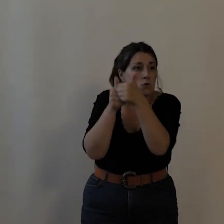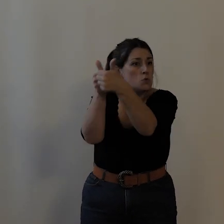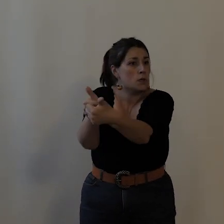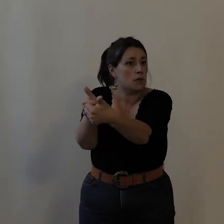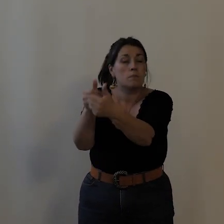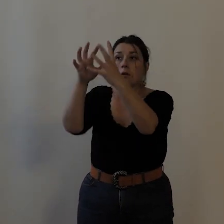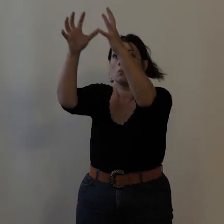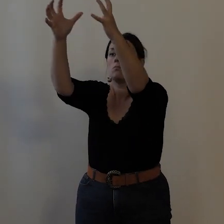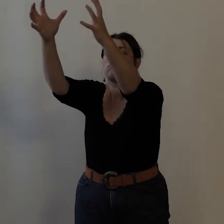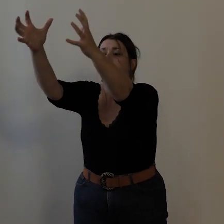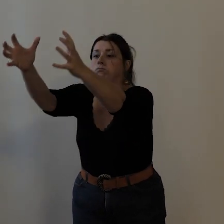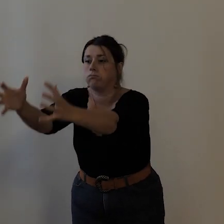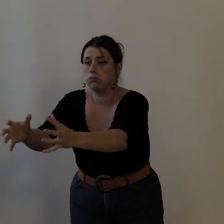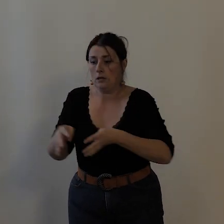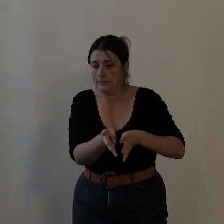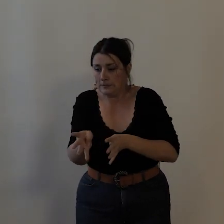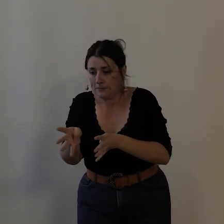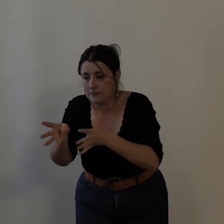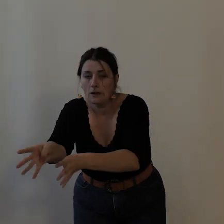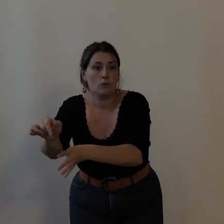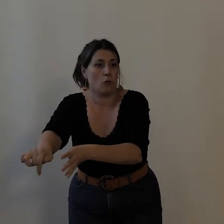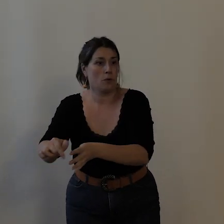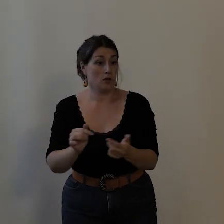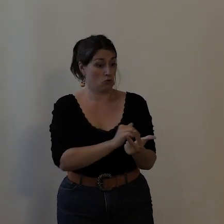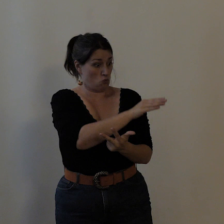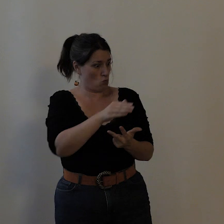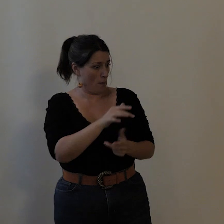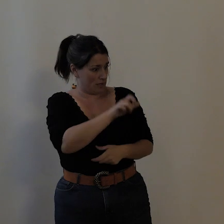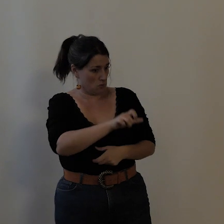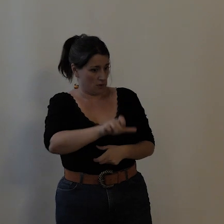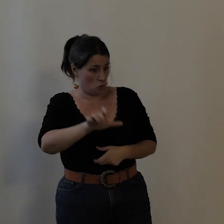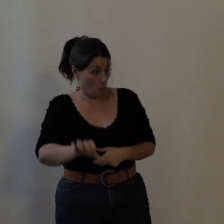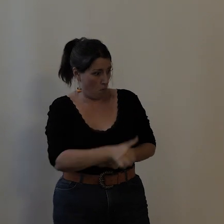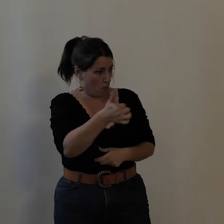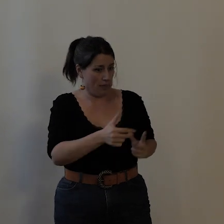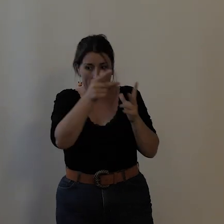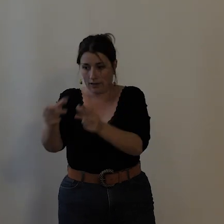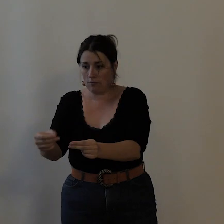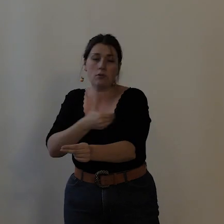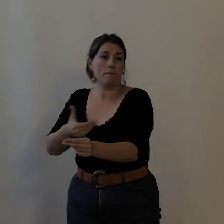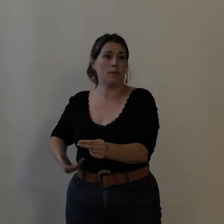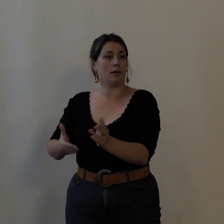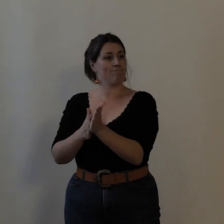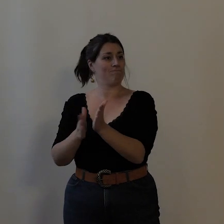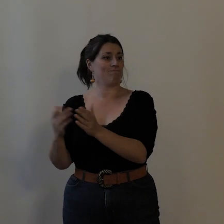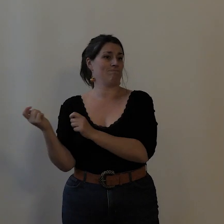'atterrissage. Et les trois premiers cyclistes qui arriveront seront récompensés par la municipalité.